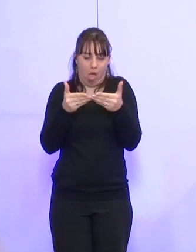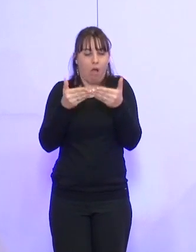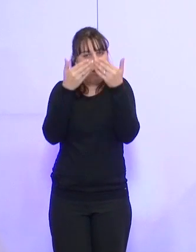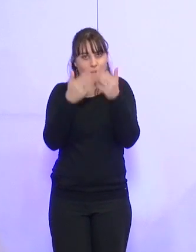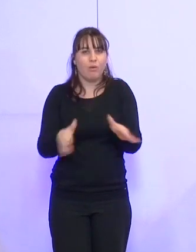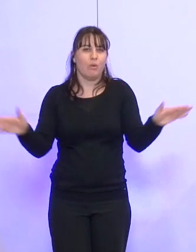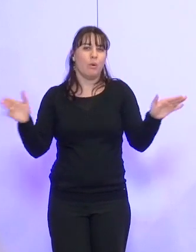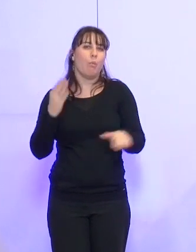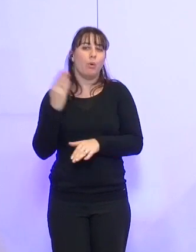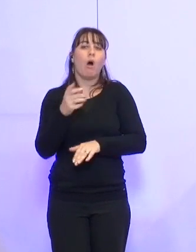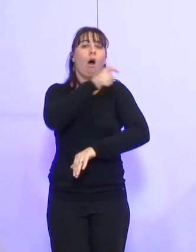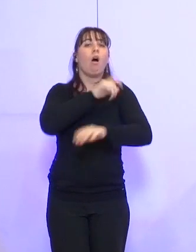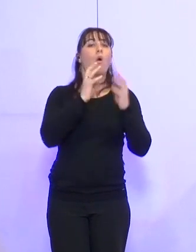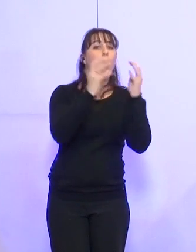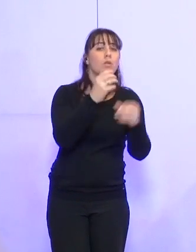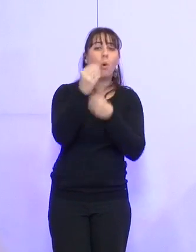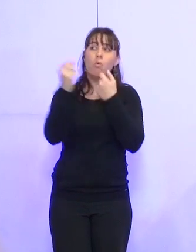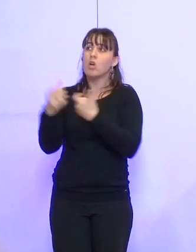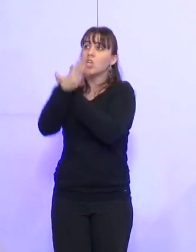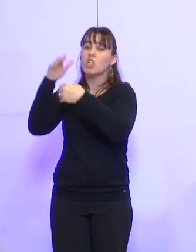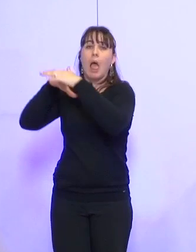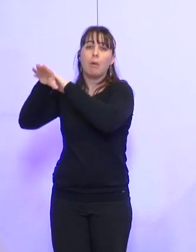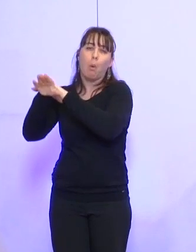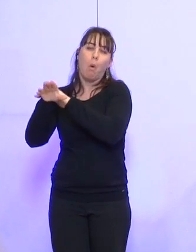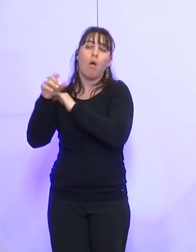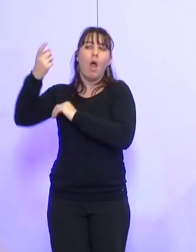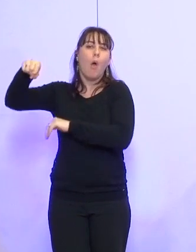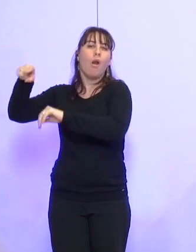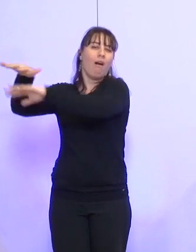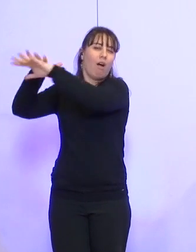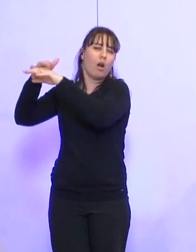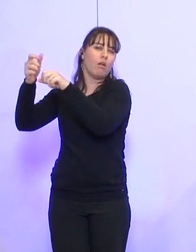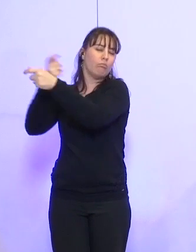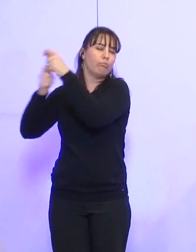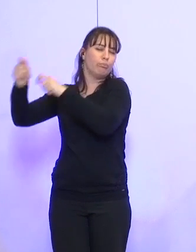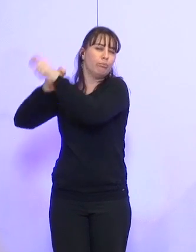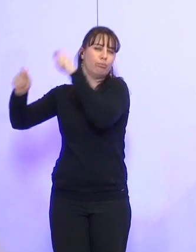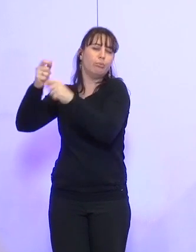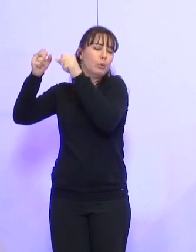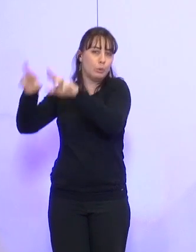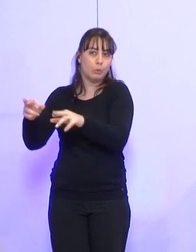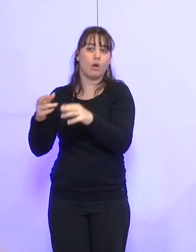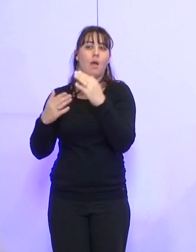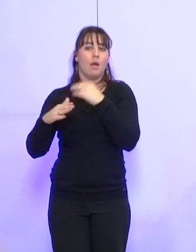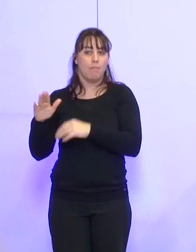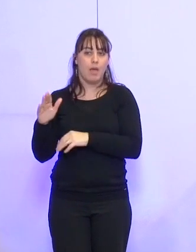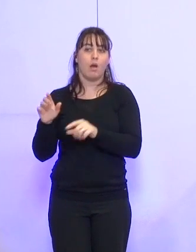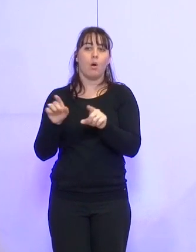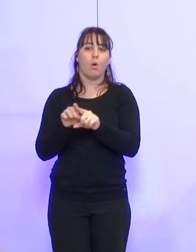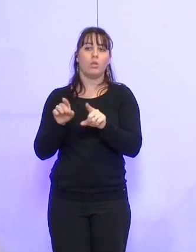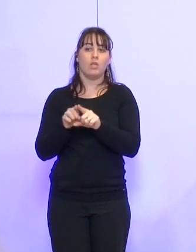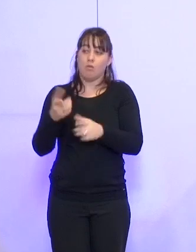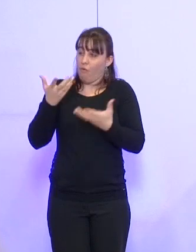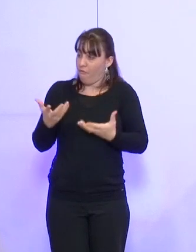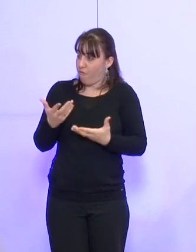'en commission au niveau de la métro, qui elle aussi en parlera. Donc c'est une demande, entre autres, que Paul Brons souhaitait vous